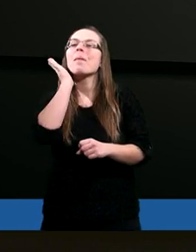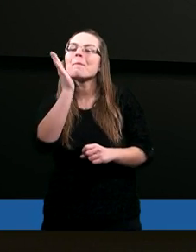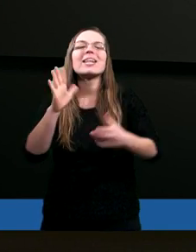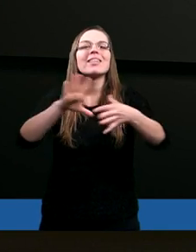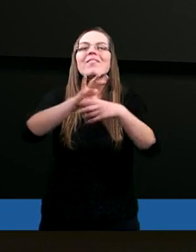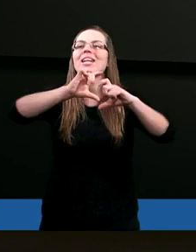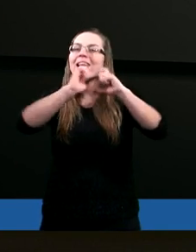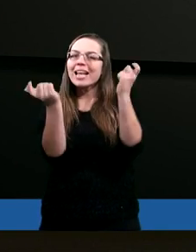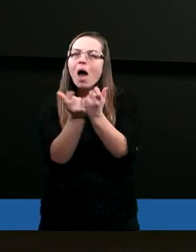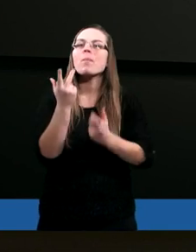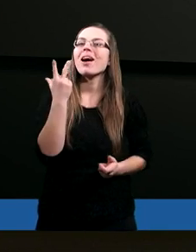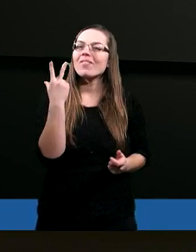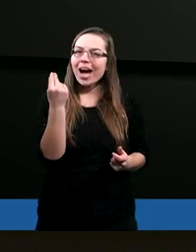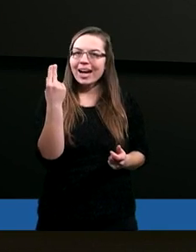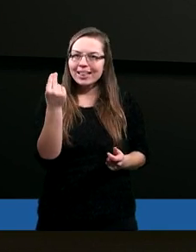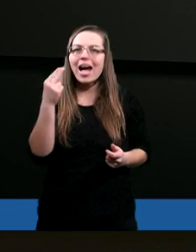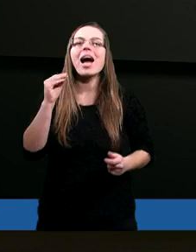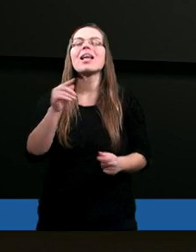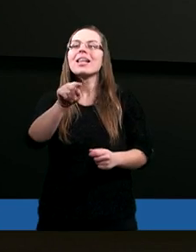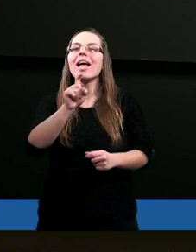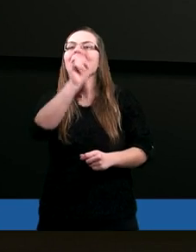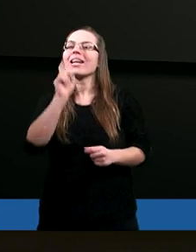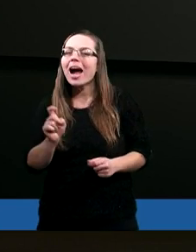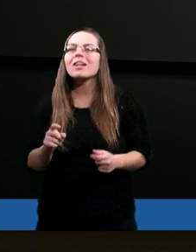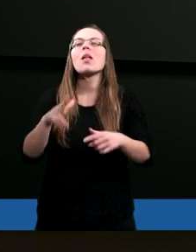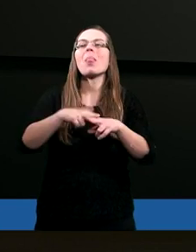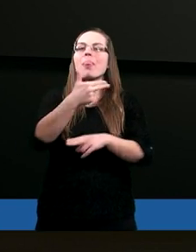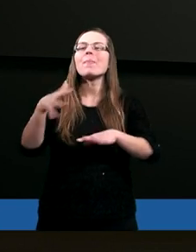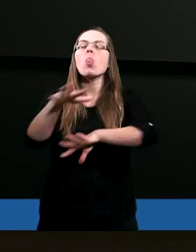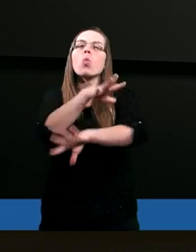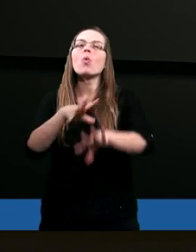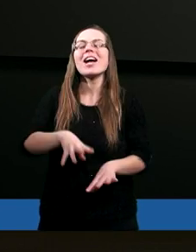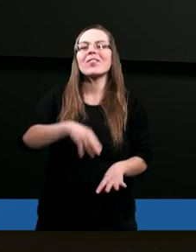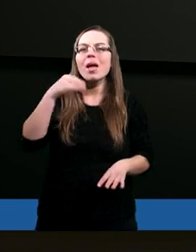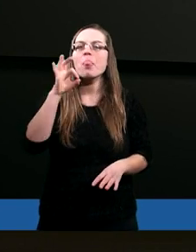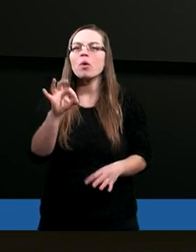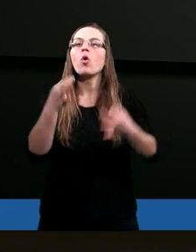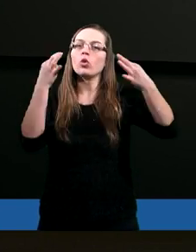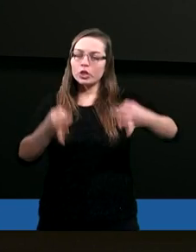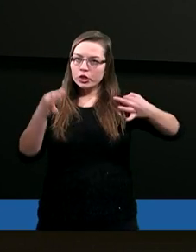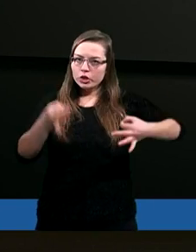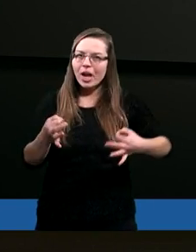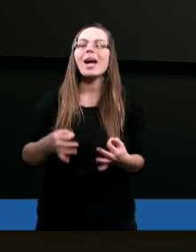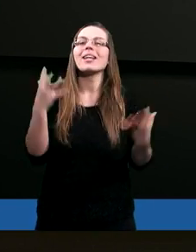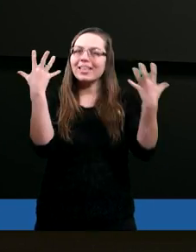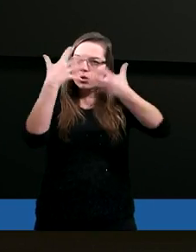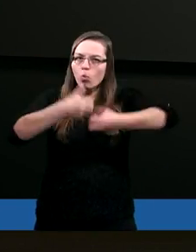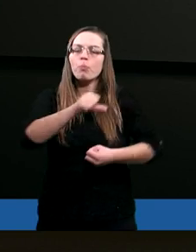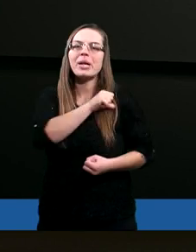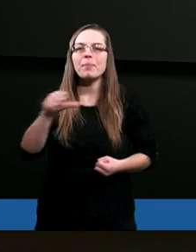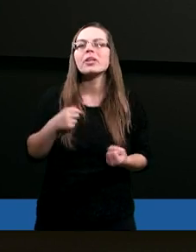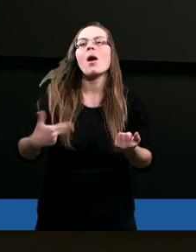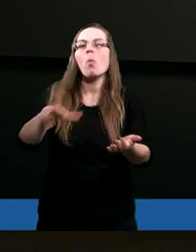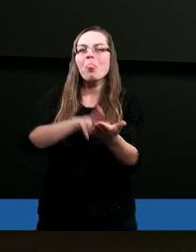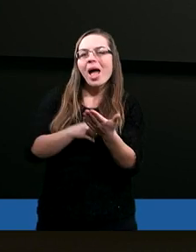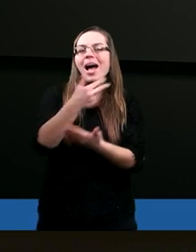całym kwartale. Zagadnienie Ducha Świętego. Dzisiaj skupimy się na